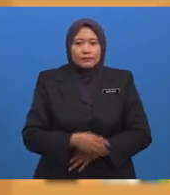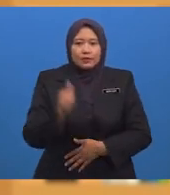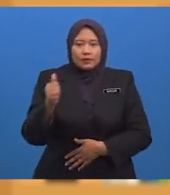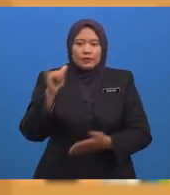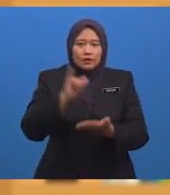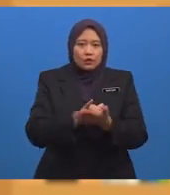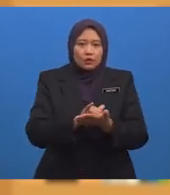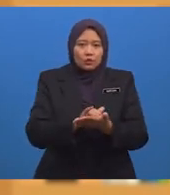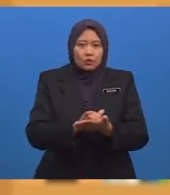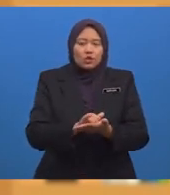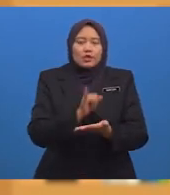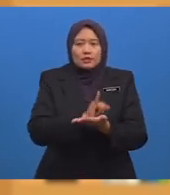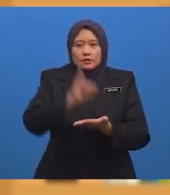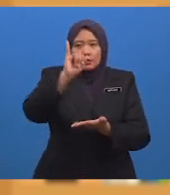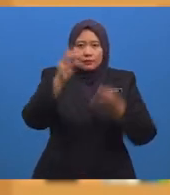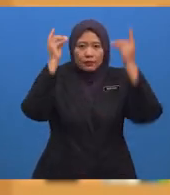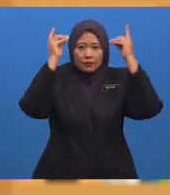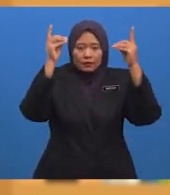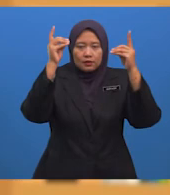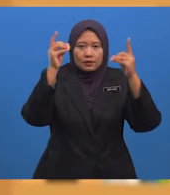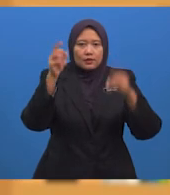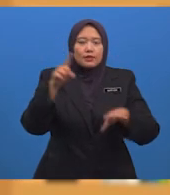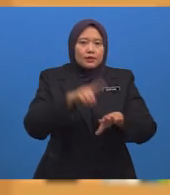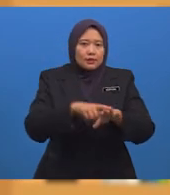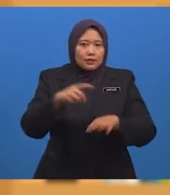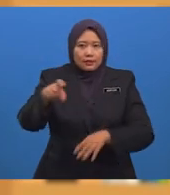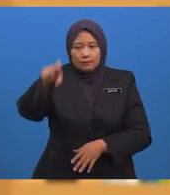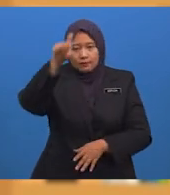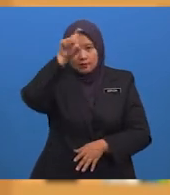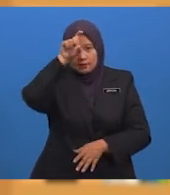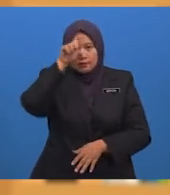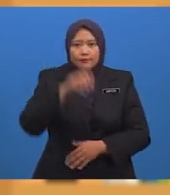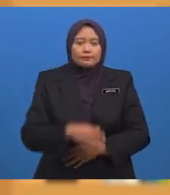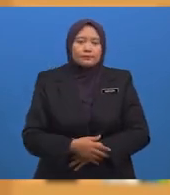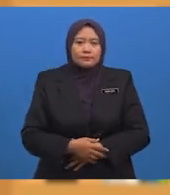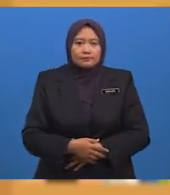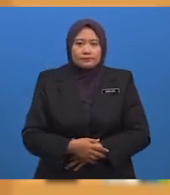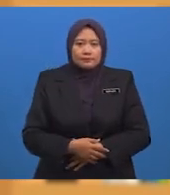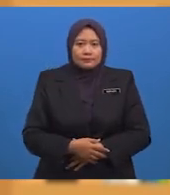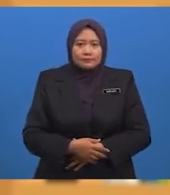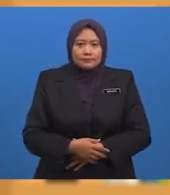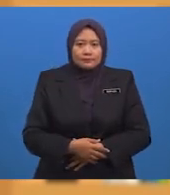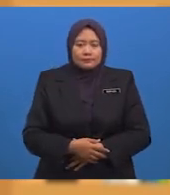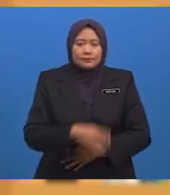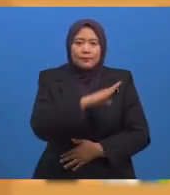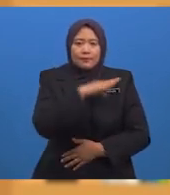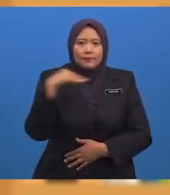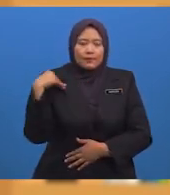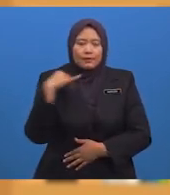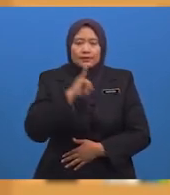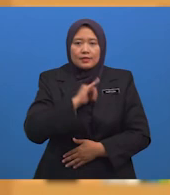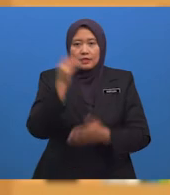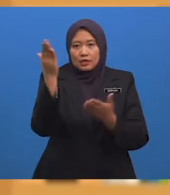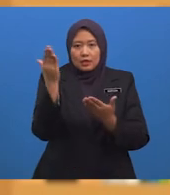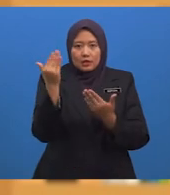Mesir Pada Abad Kelapan Masihi Dan Diharapkan